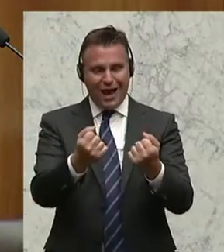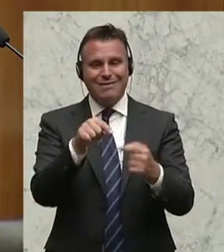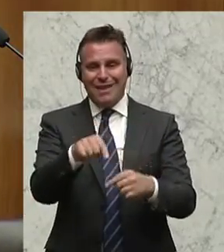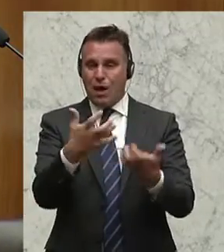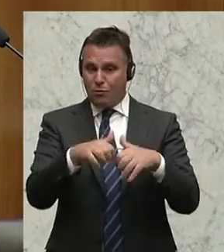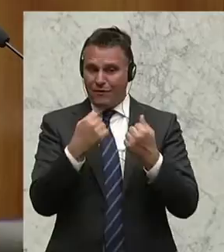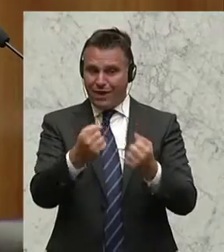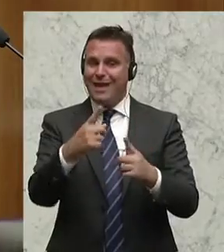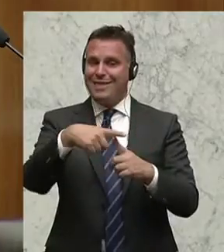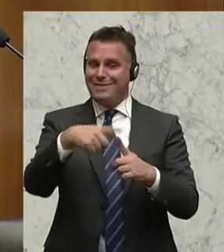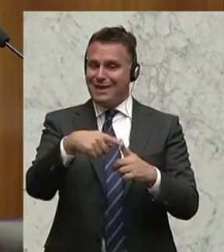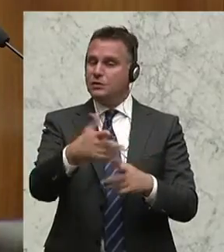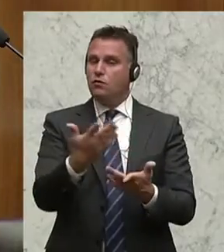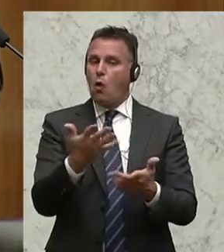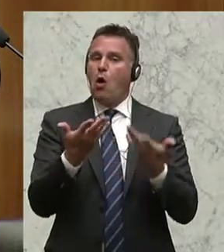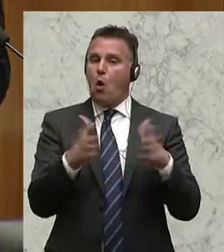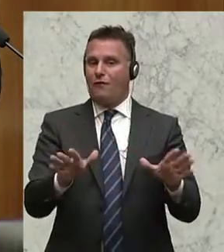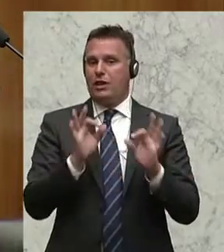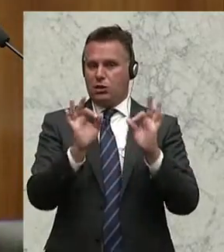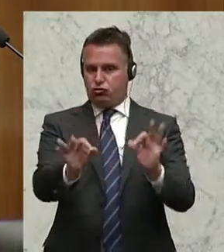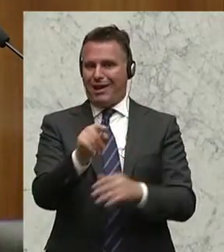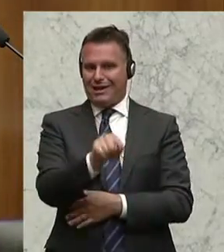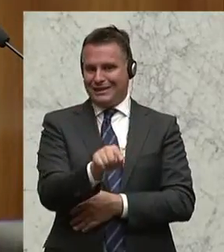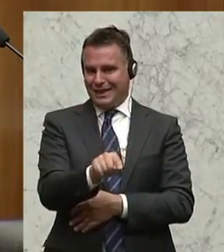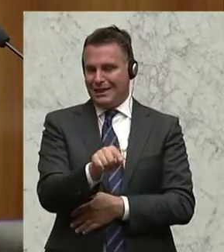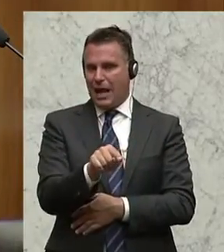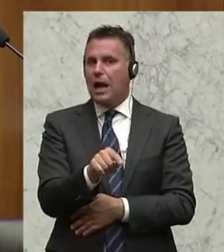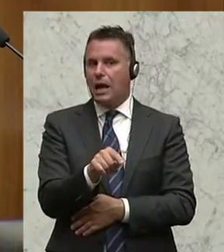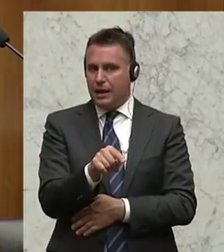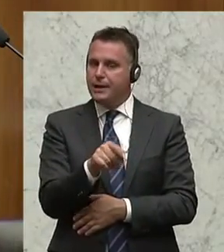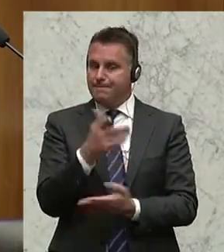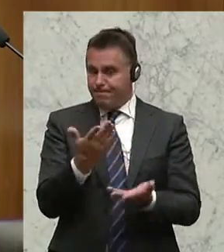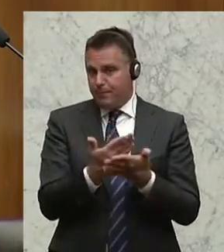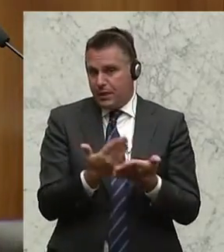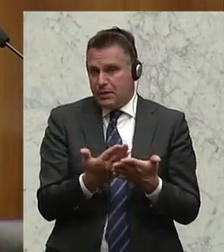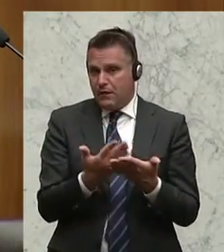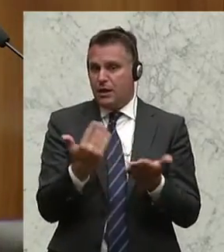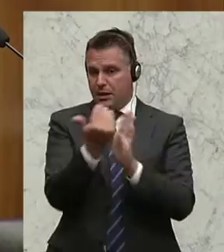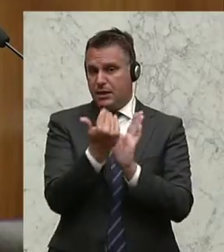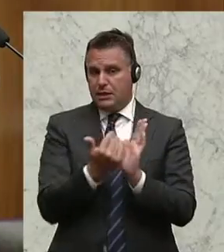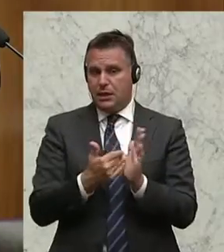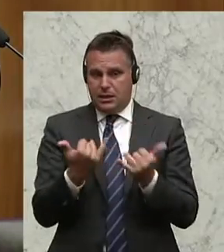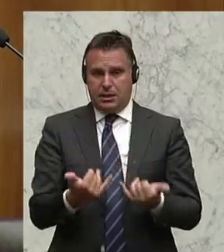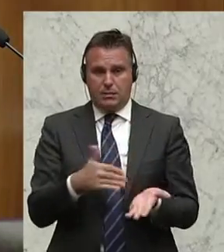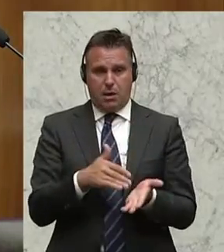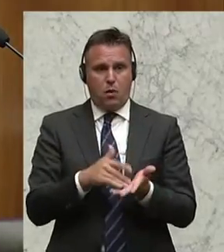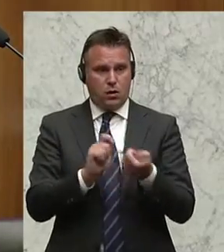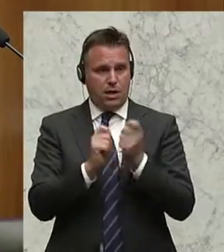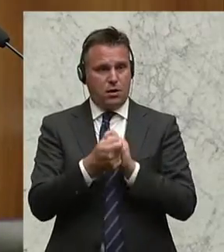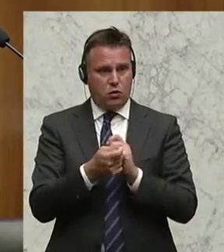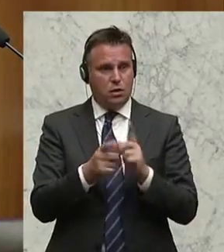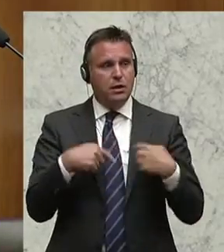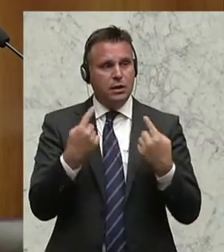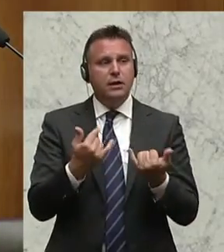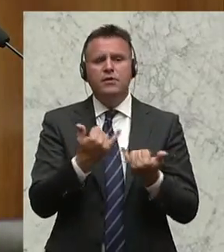zu machen, Tests auf öffentlichen Straßen zu machen. Das ist der Kern der gesamten Gesetzesänderung. Und die Frage ist, wir